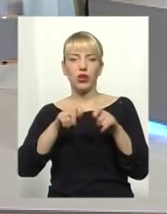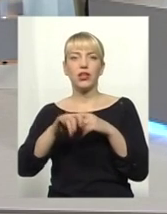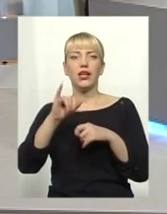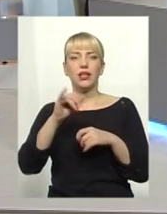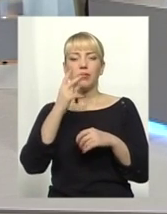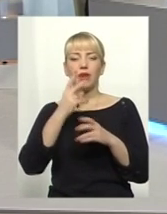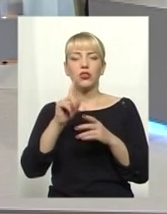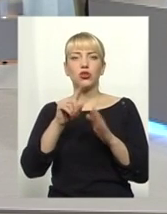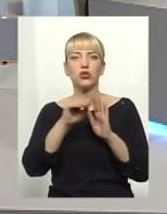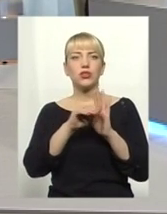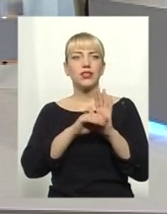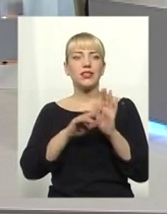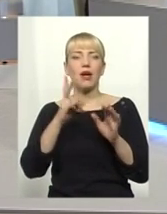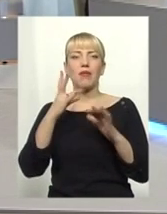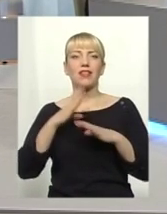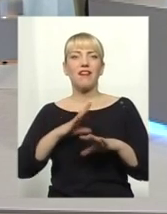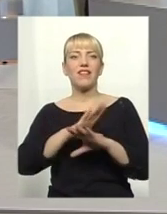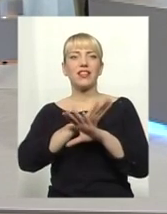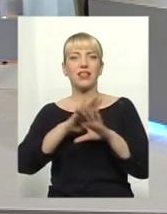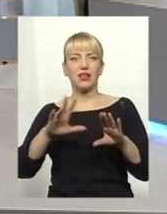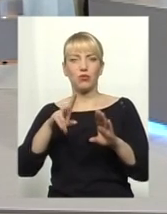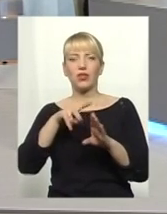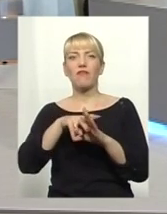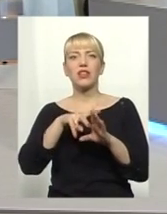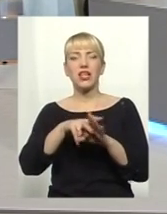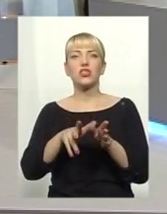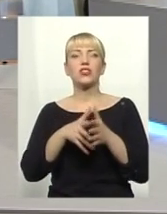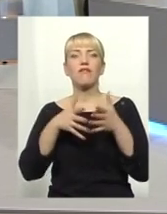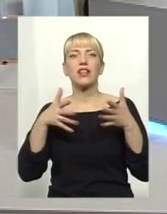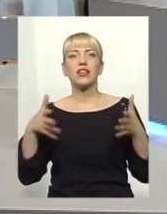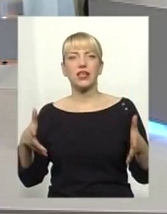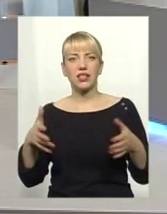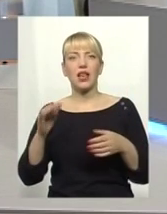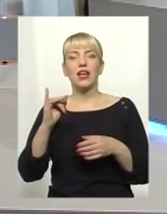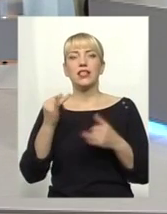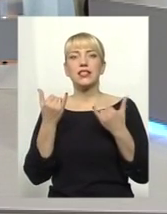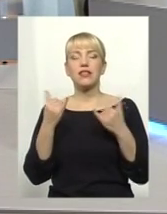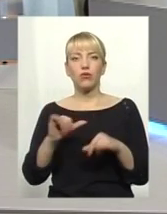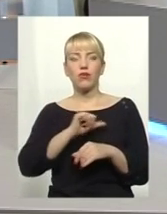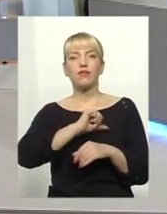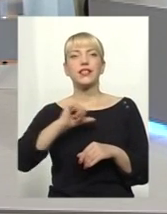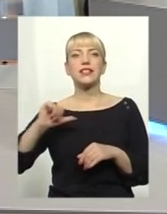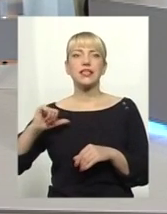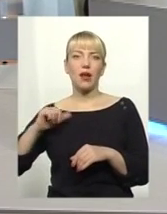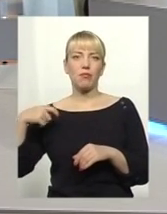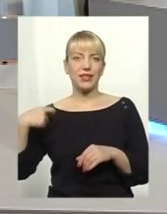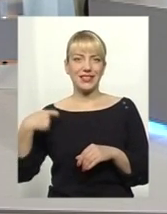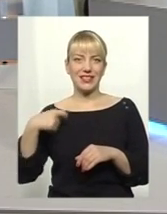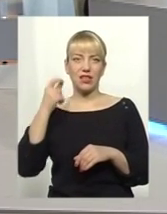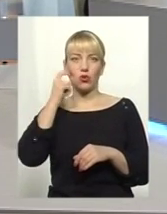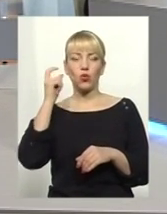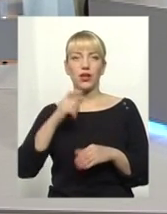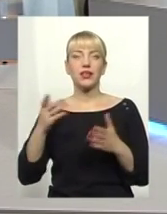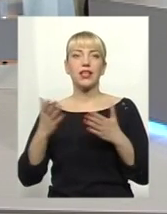що система просто не витримує. На натаження велике, багато постановий. І здобував навіть сам президент України,